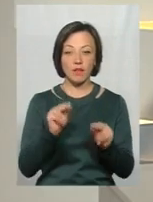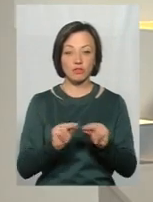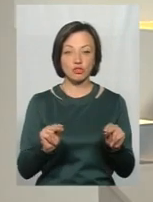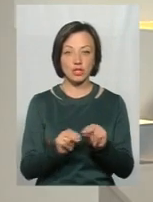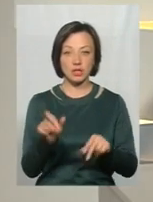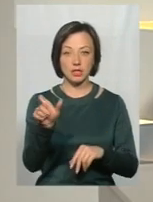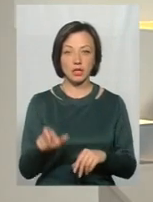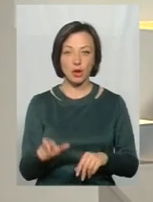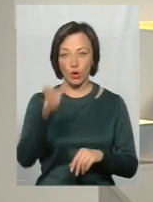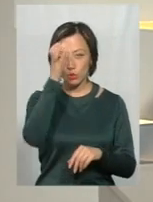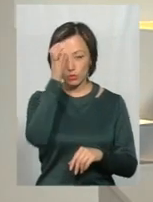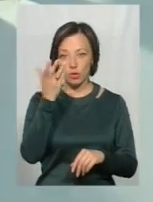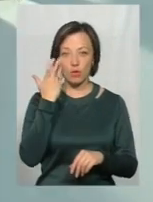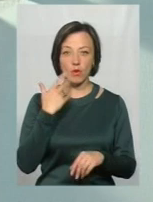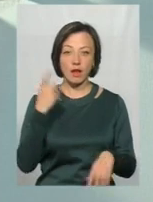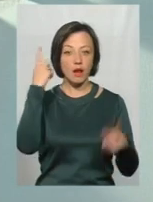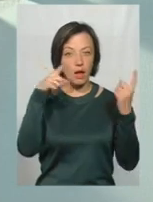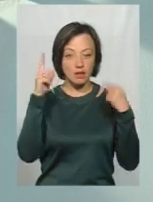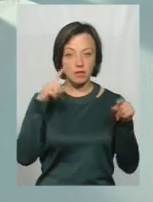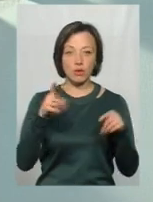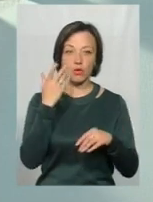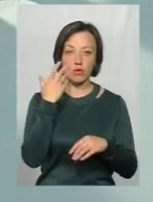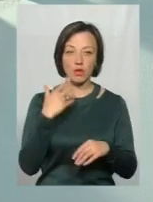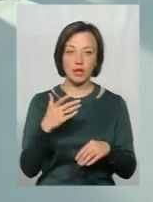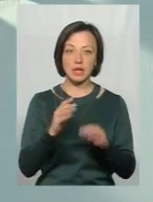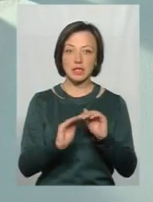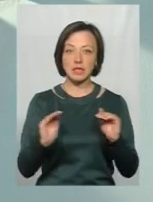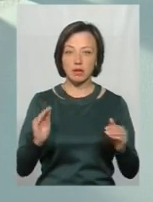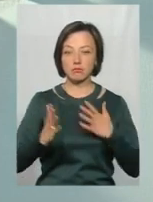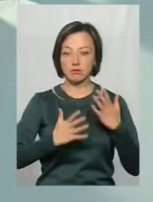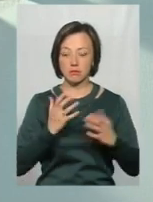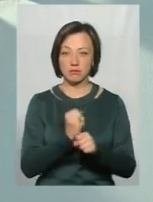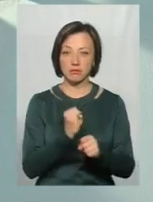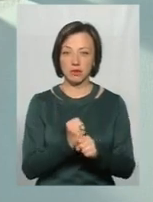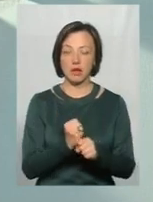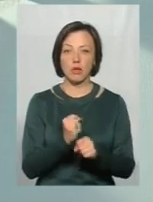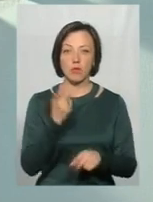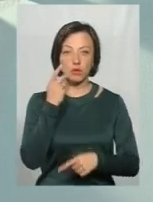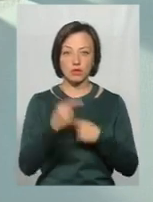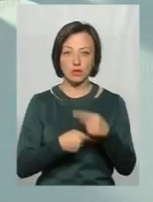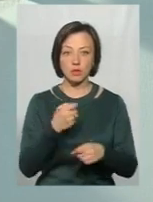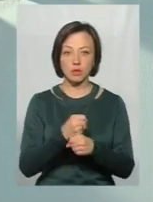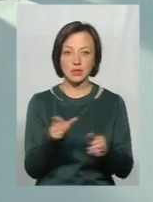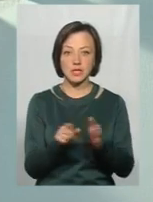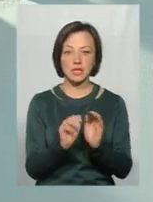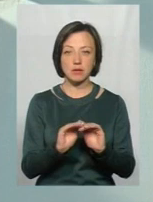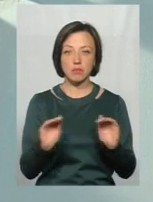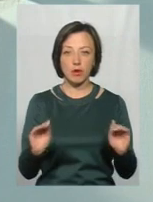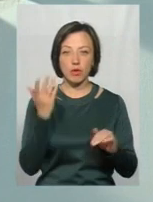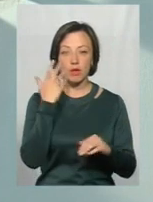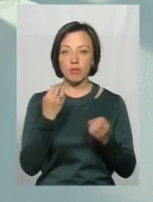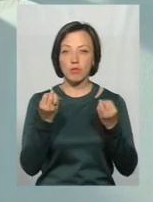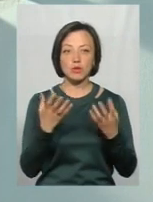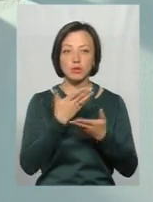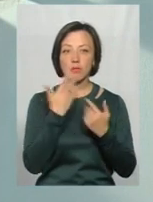розумний, коли він креативний, коли він тримає дітей в тонусі, коли він постійно працює з дітьми, коли вони